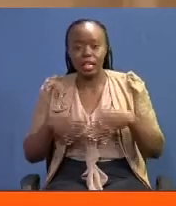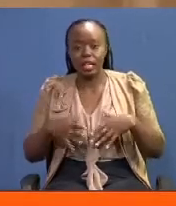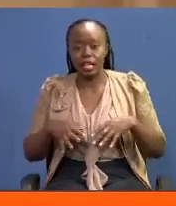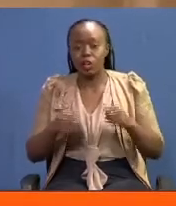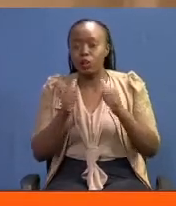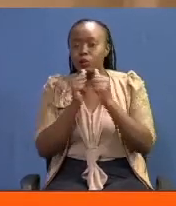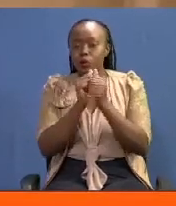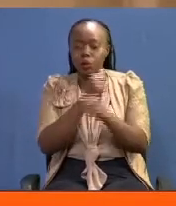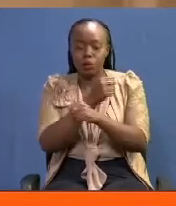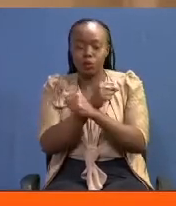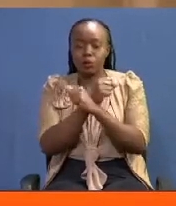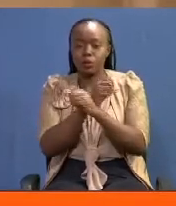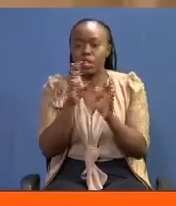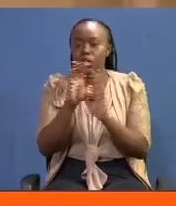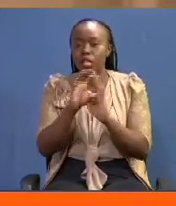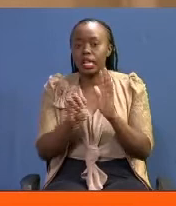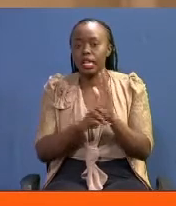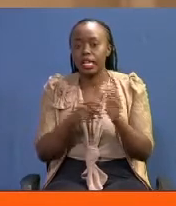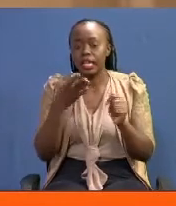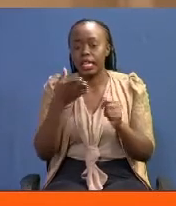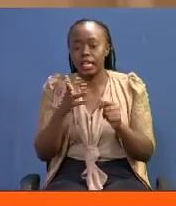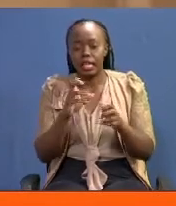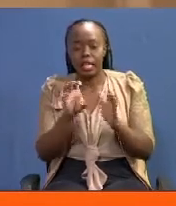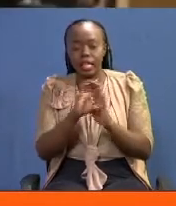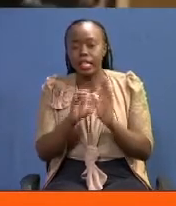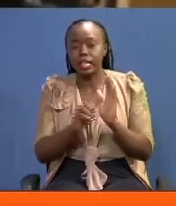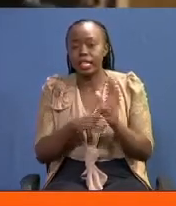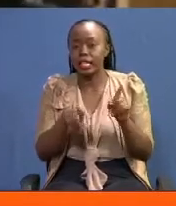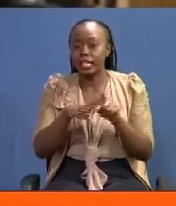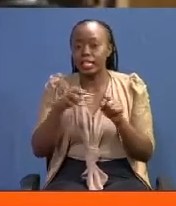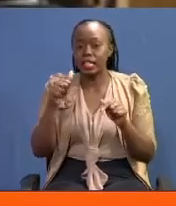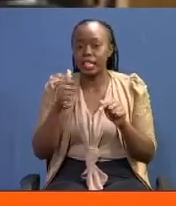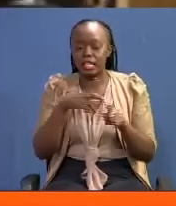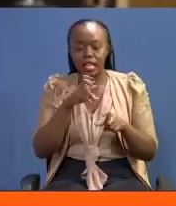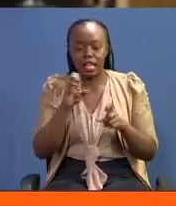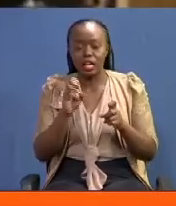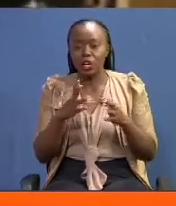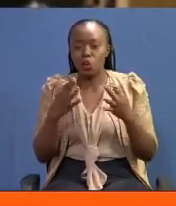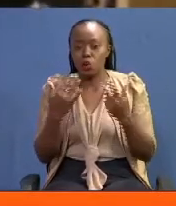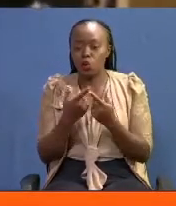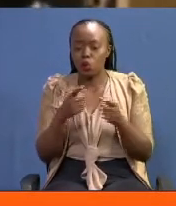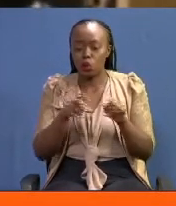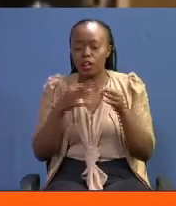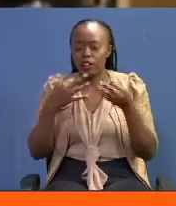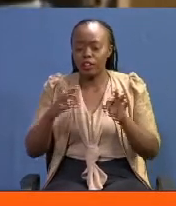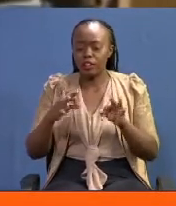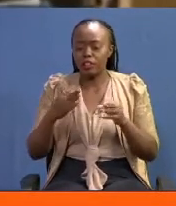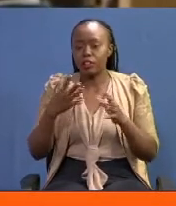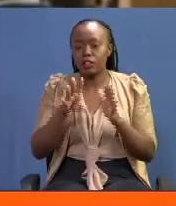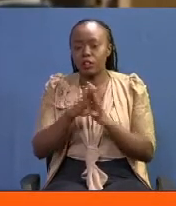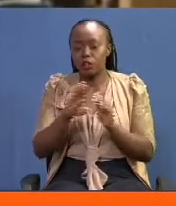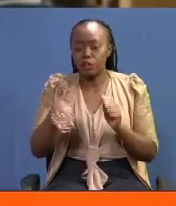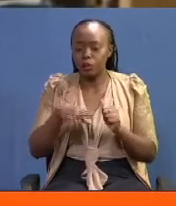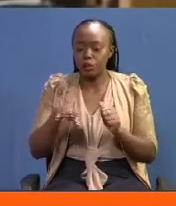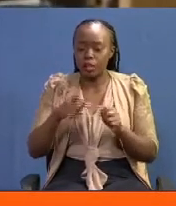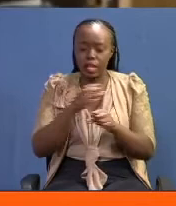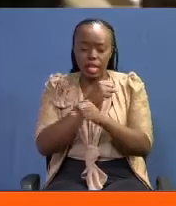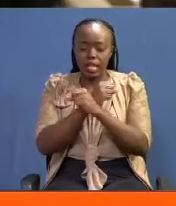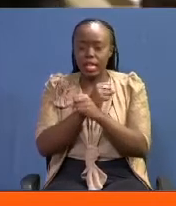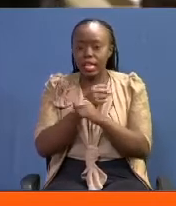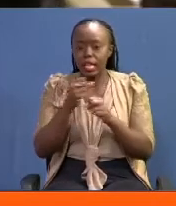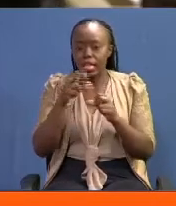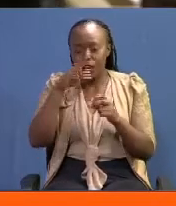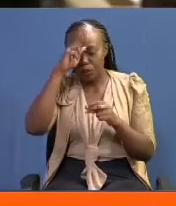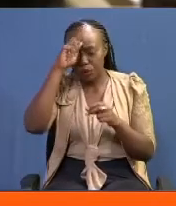katiba ilia tajema shambulizi ya rais kwa mahakama kama hujuma inayotishia sifa na uhuruwa idara hiyo. Mbali na usalamu wa maafisa